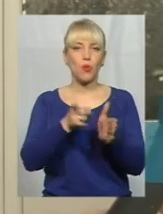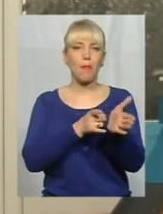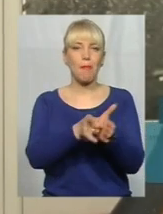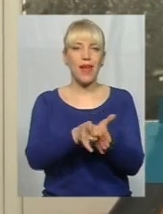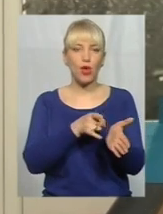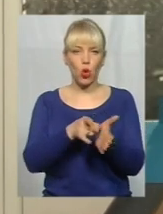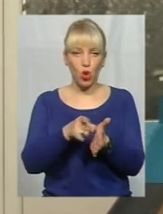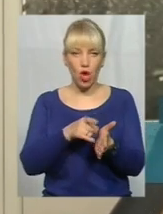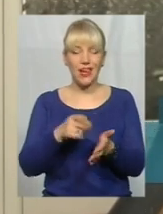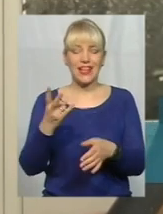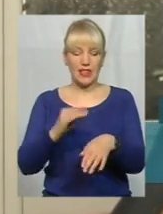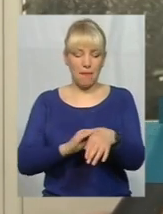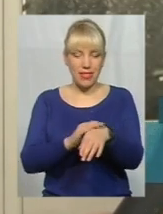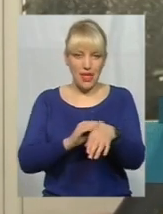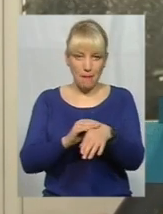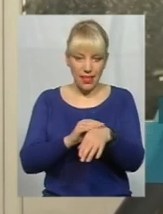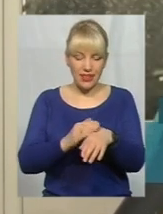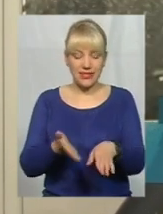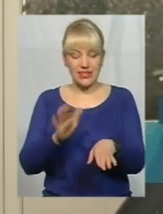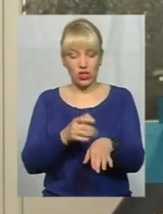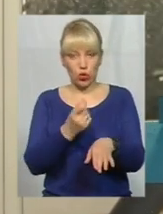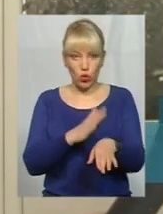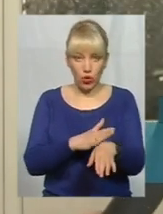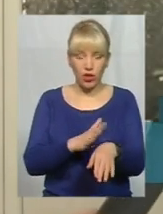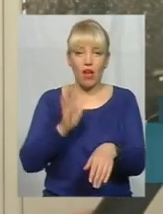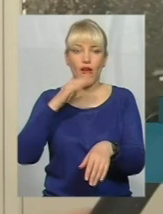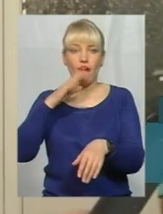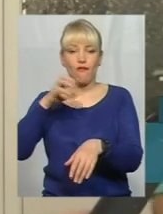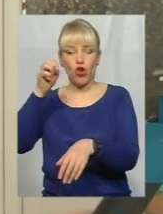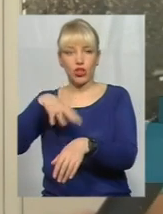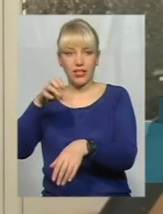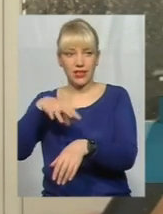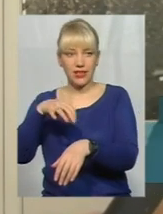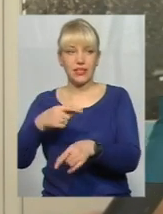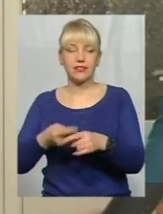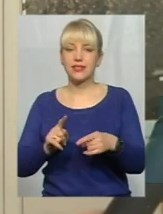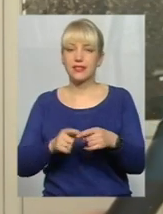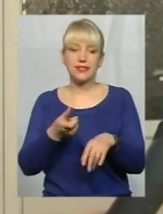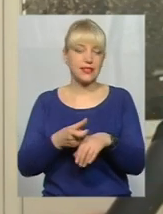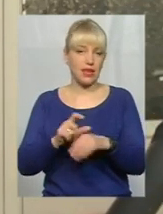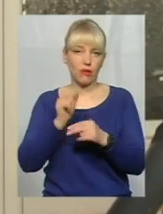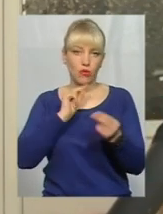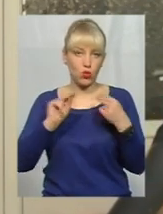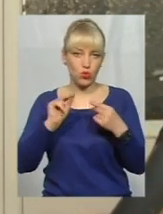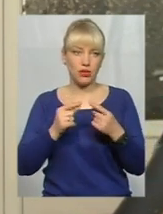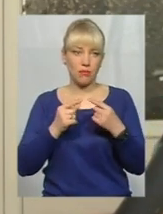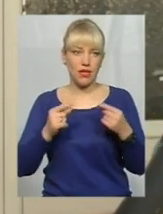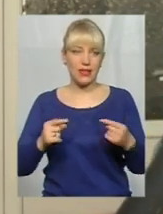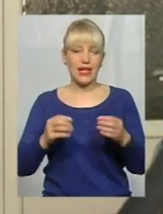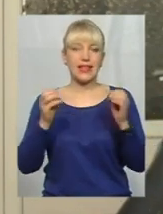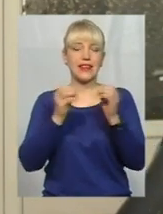залишити трохи, і тоді промити водичкою. Це все буде дієвим методом, тому що ми теж використовуємо 10